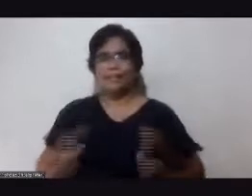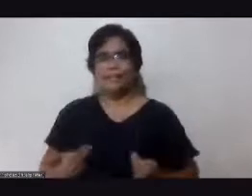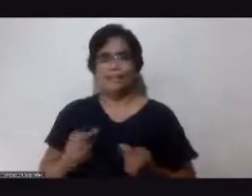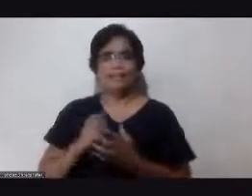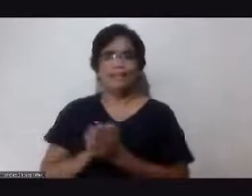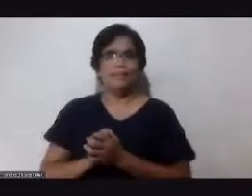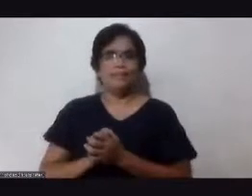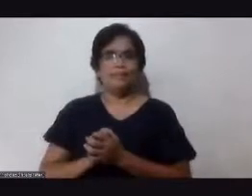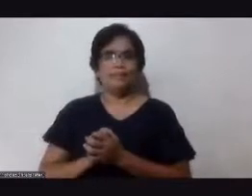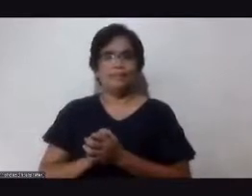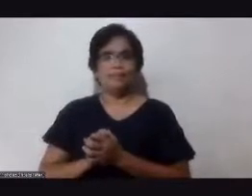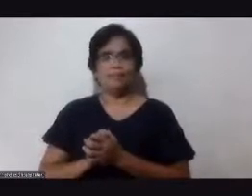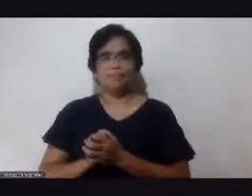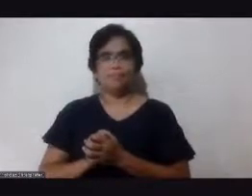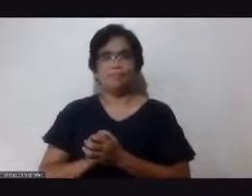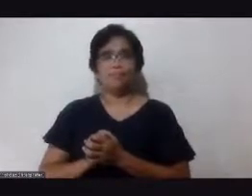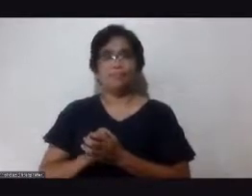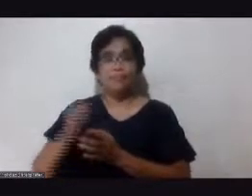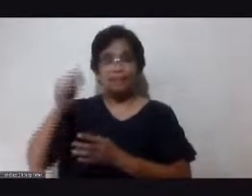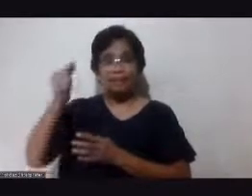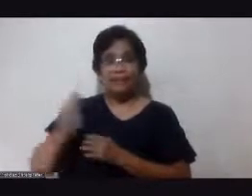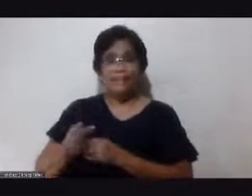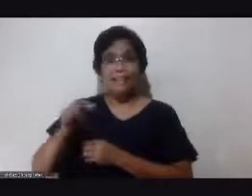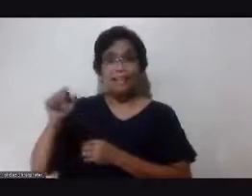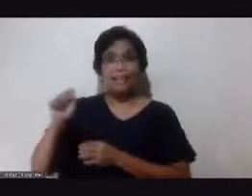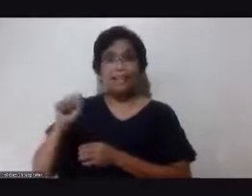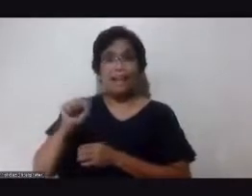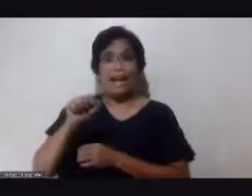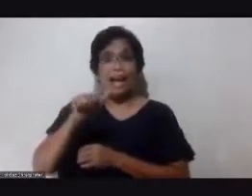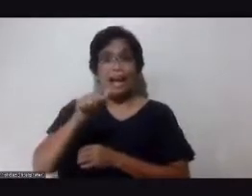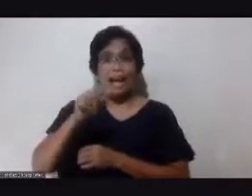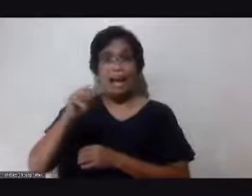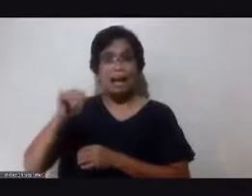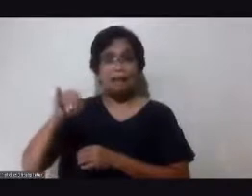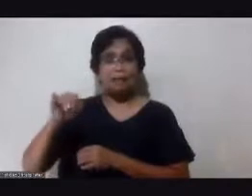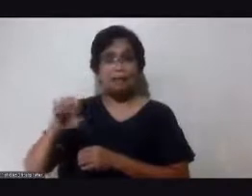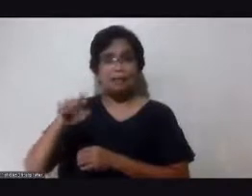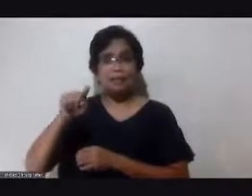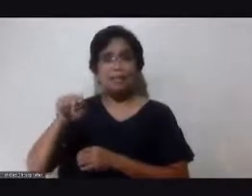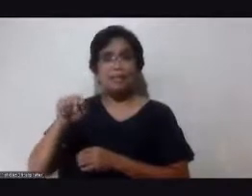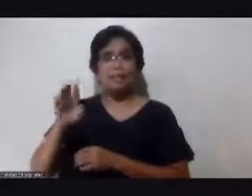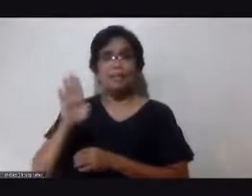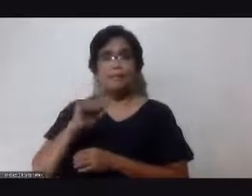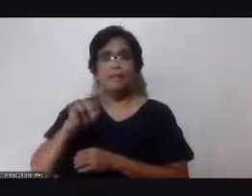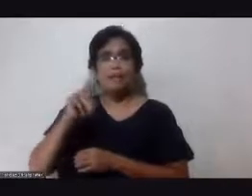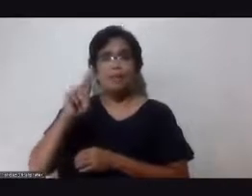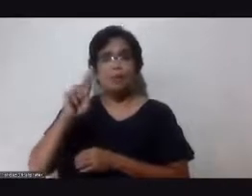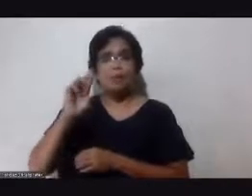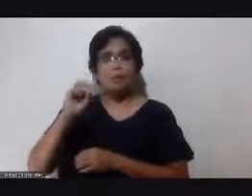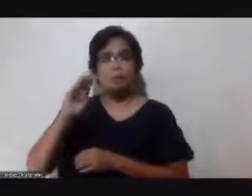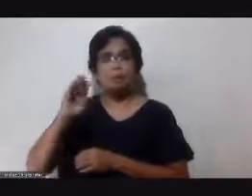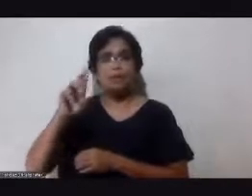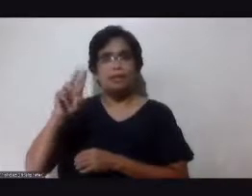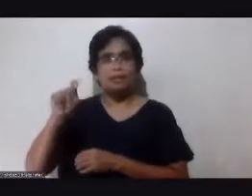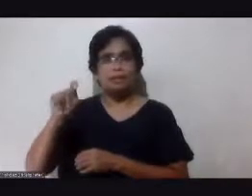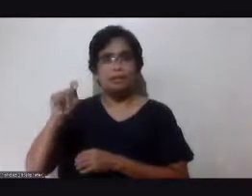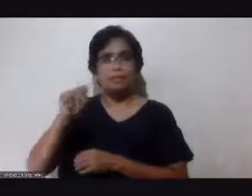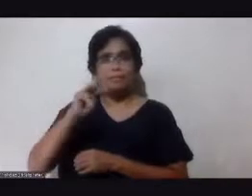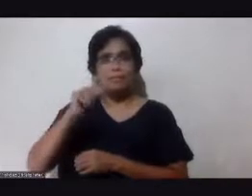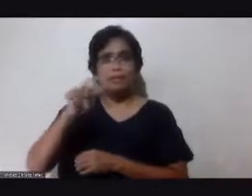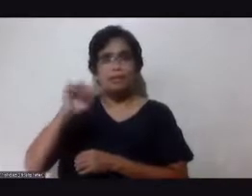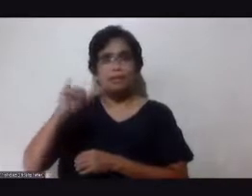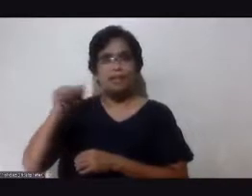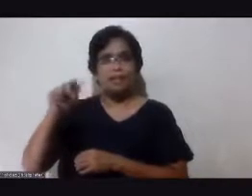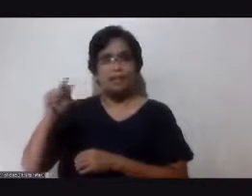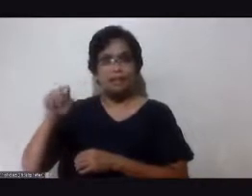ah binabati ko si sis Ami at si brother Robert Mariano nandiyan sa nandiyan sa tagaytay ngayon